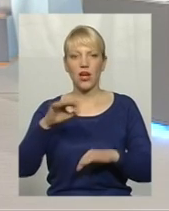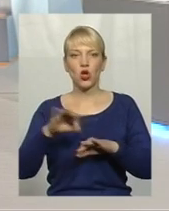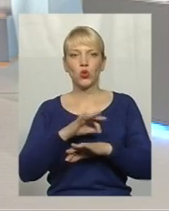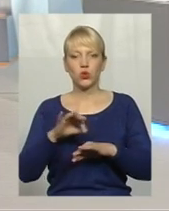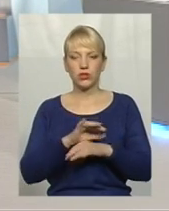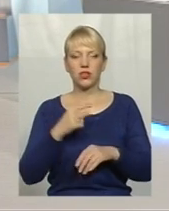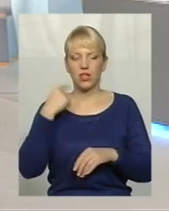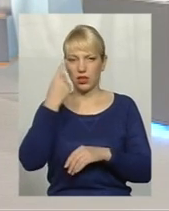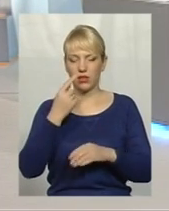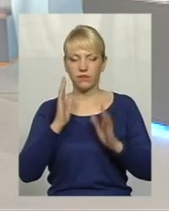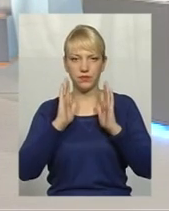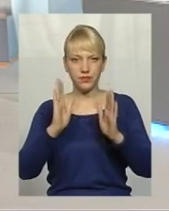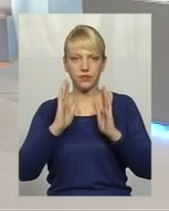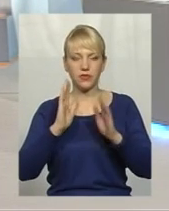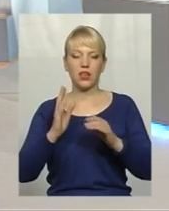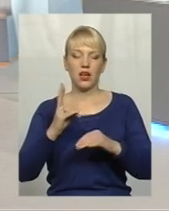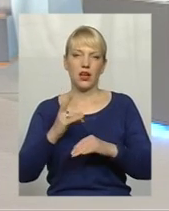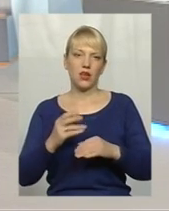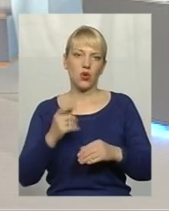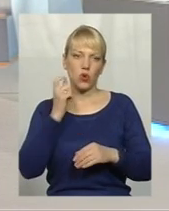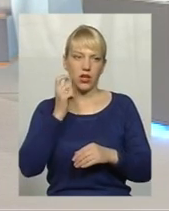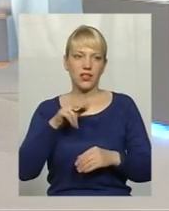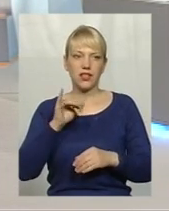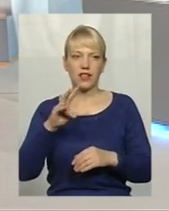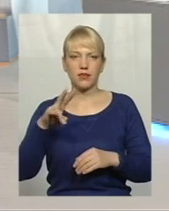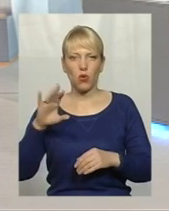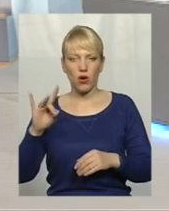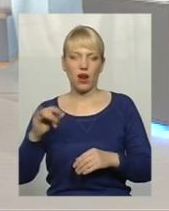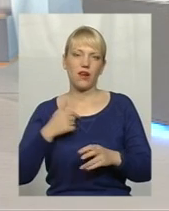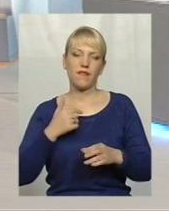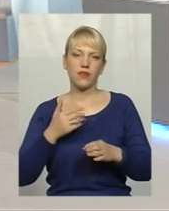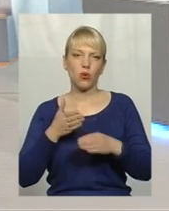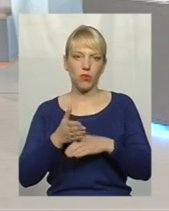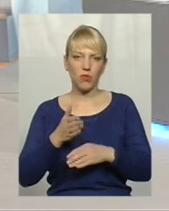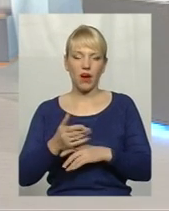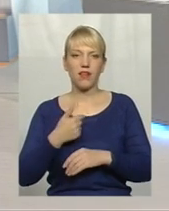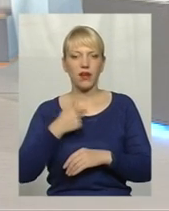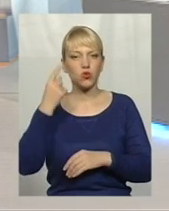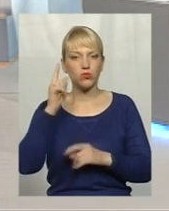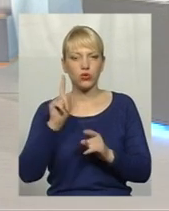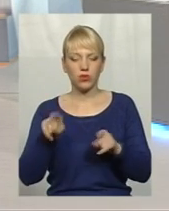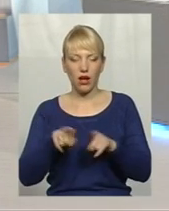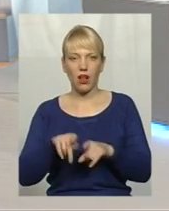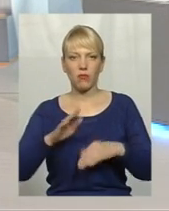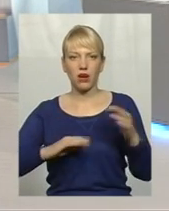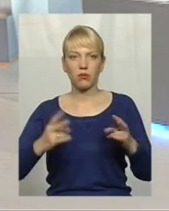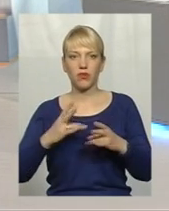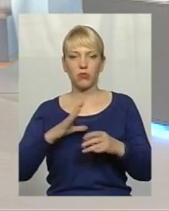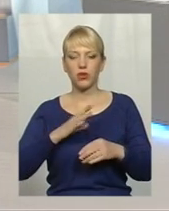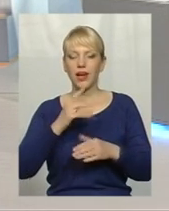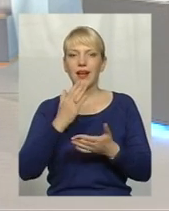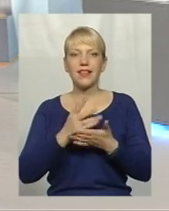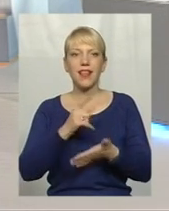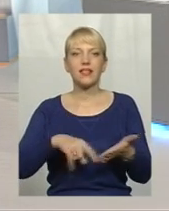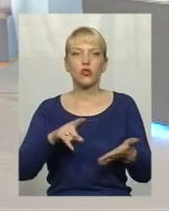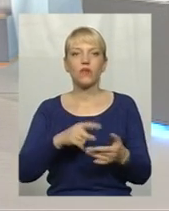допомагає з української діаспори їй. І я вважаю, що така практика має бути, тому що недовіра є